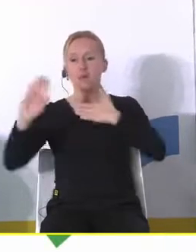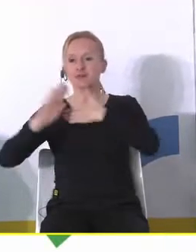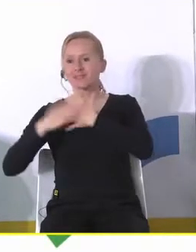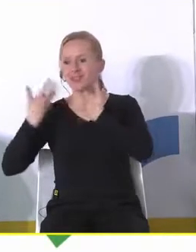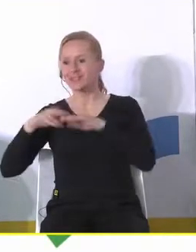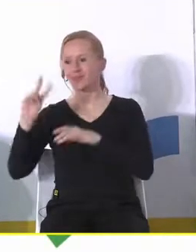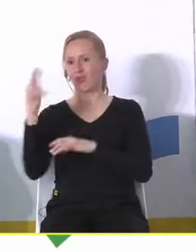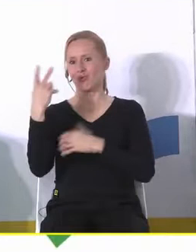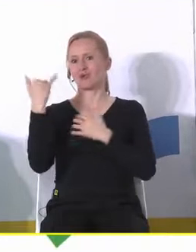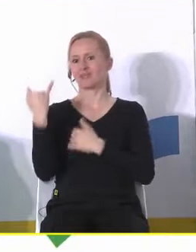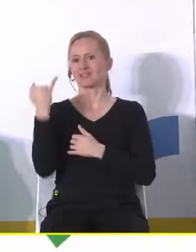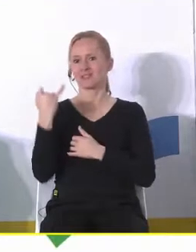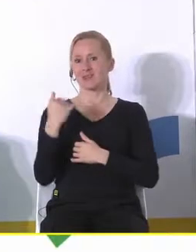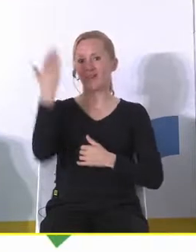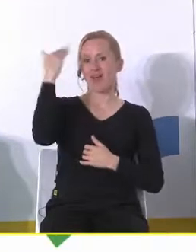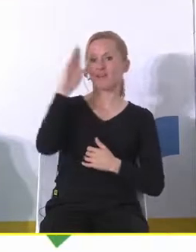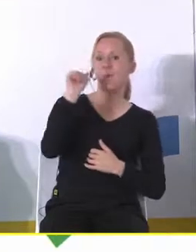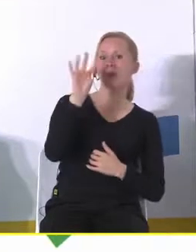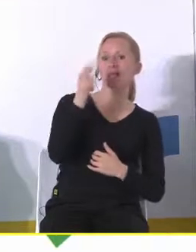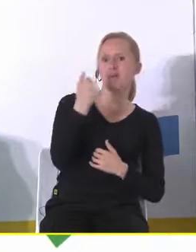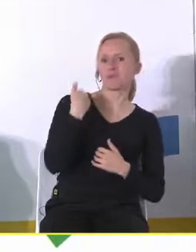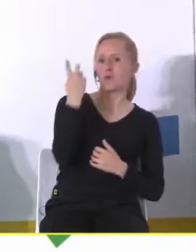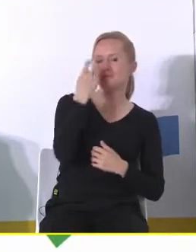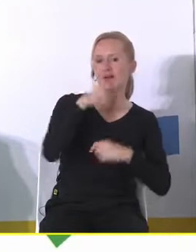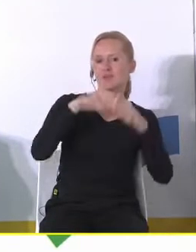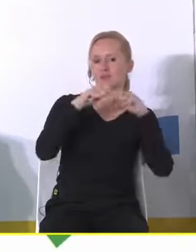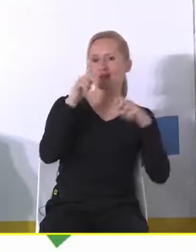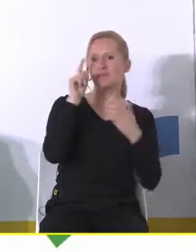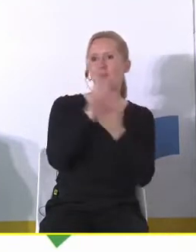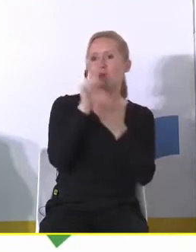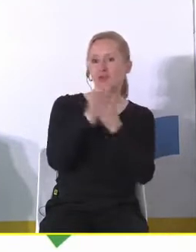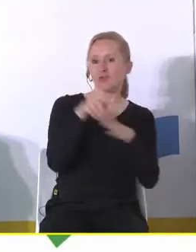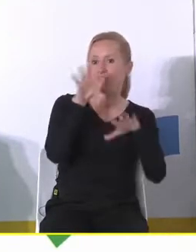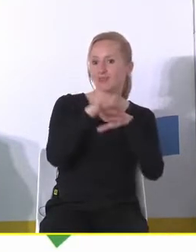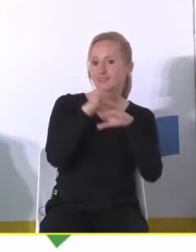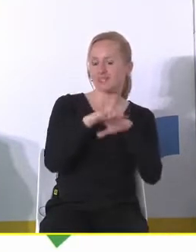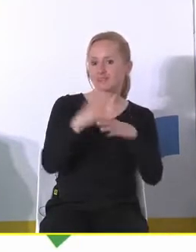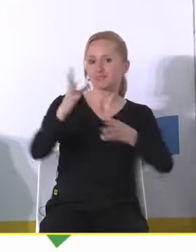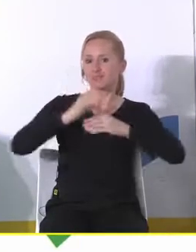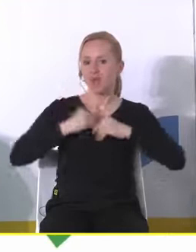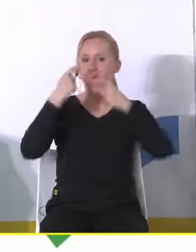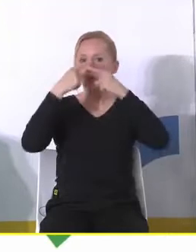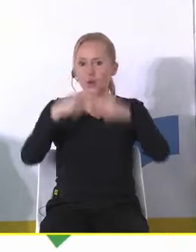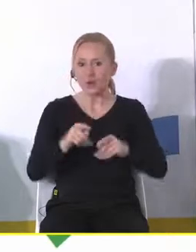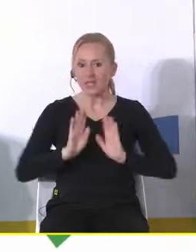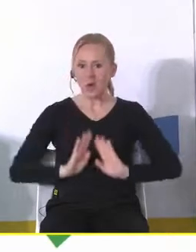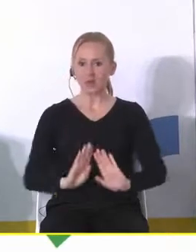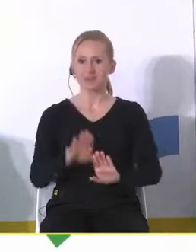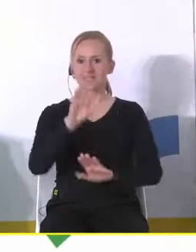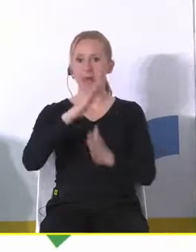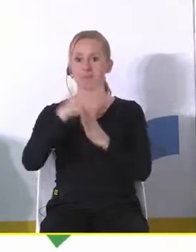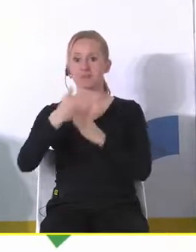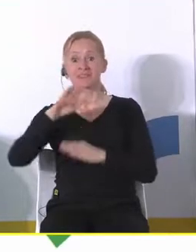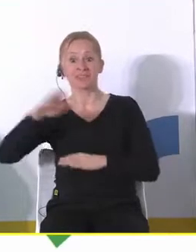decydują się na drugie dziecko w Belgii wprowadzono ciekawe rozwiązanie dotyczące systemu podatkowego preferującego właśnie krótkie odstępy międzyurodzeniowe